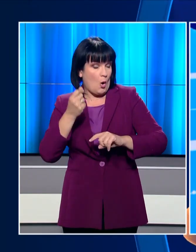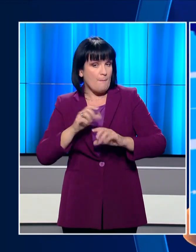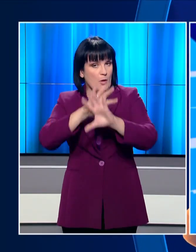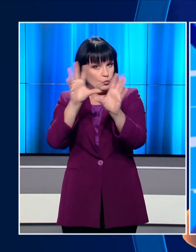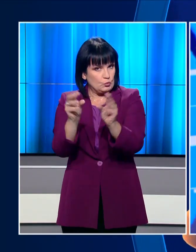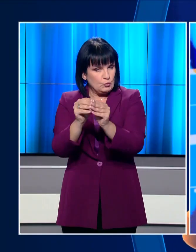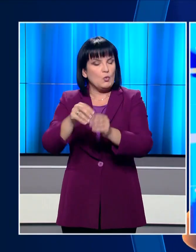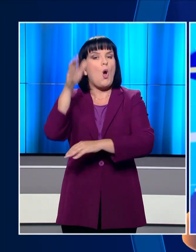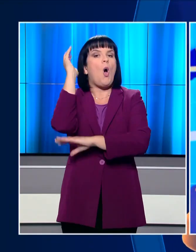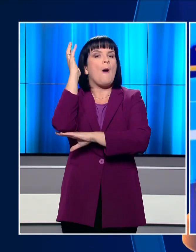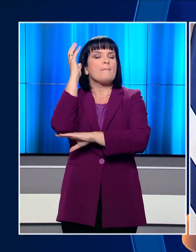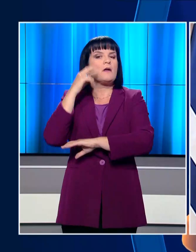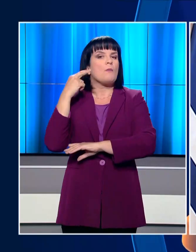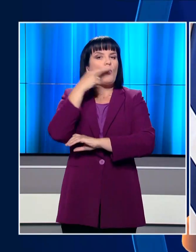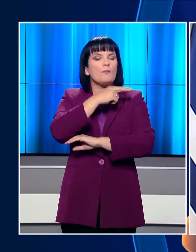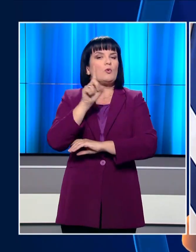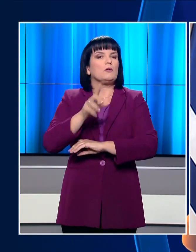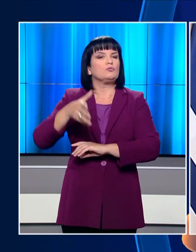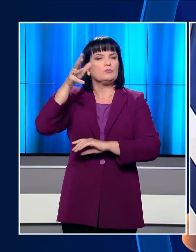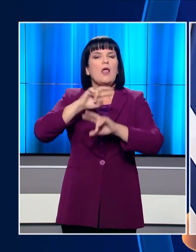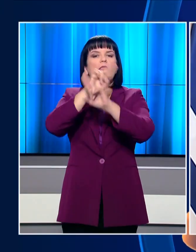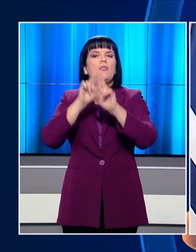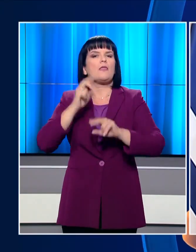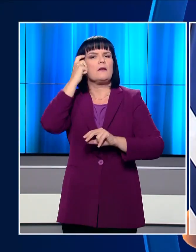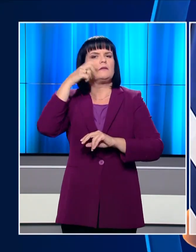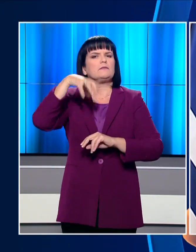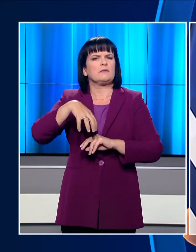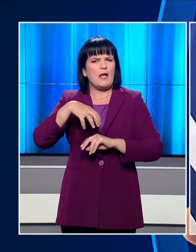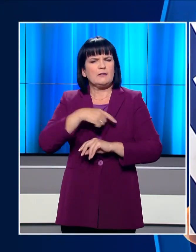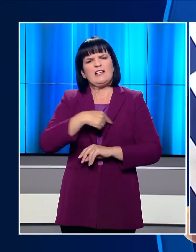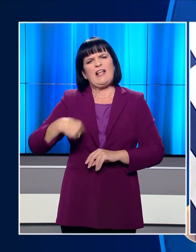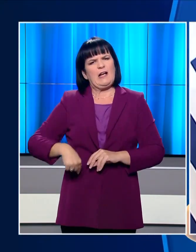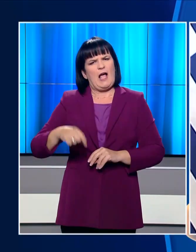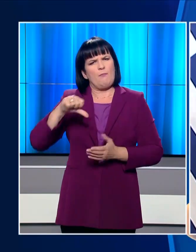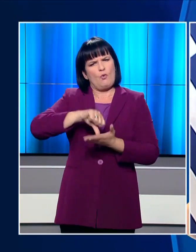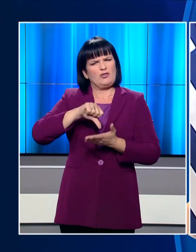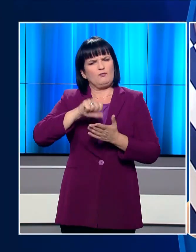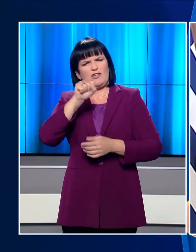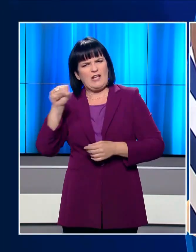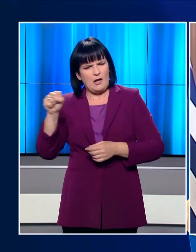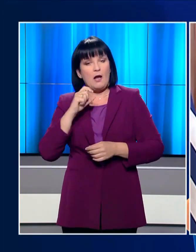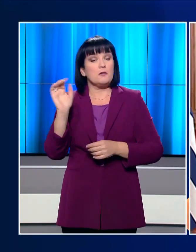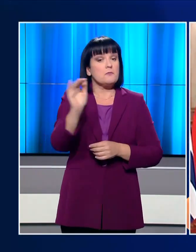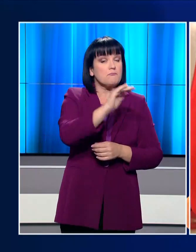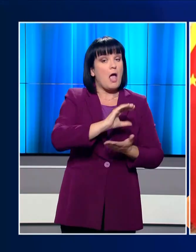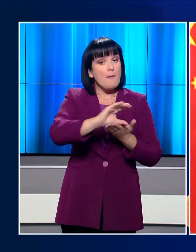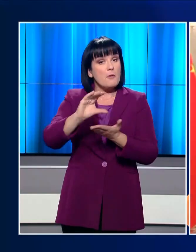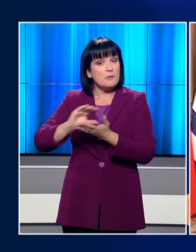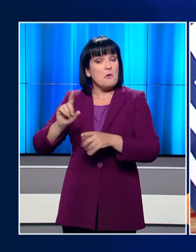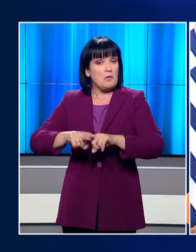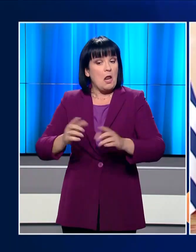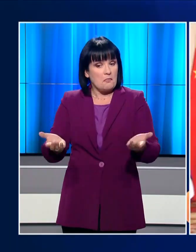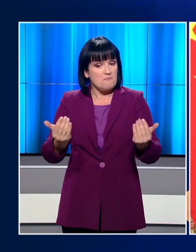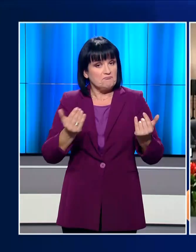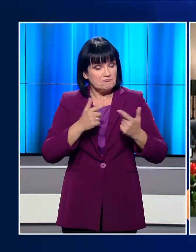περιελάμβαν η ομιλία του Πρωθυπουργού στα εγγένεια της Διεθνούς Έκθεσης στη Σαγκάη από όπου απίθυνε κάλεσμα για επενδύσεις στη χώρα μας.